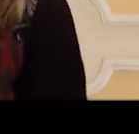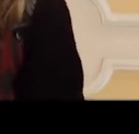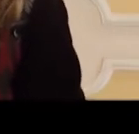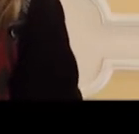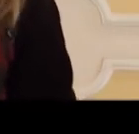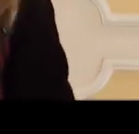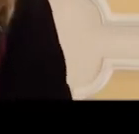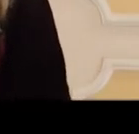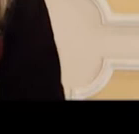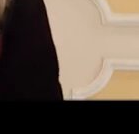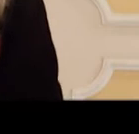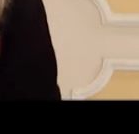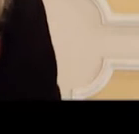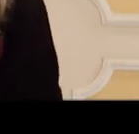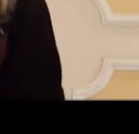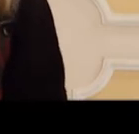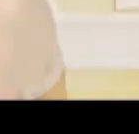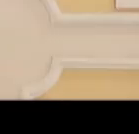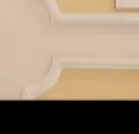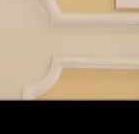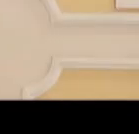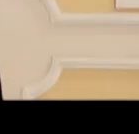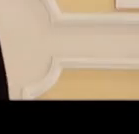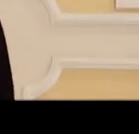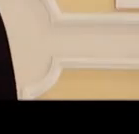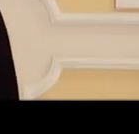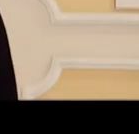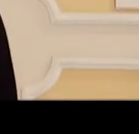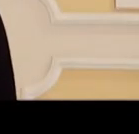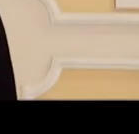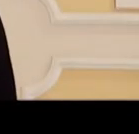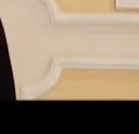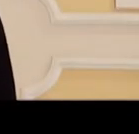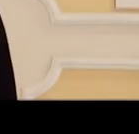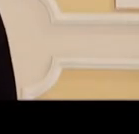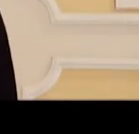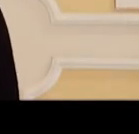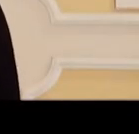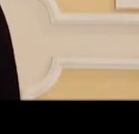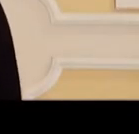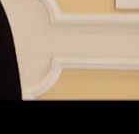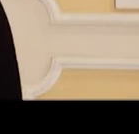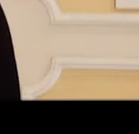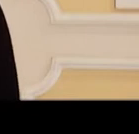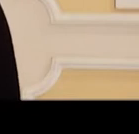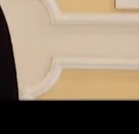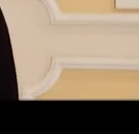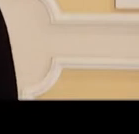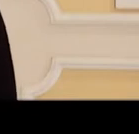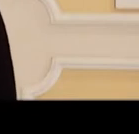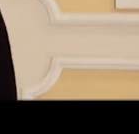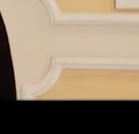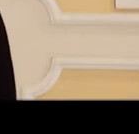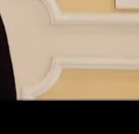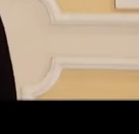умови не дуже на високому рівні. Лікарня була відкрита, вони надавали медичну допомогу, через